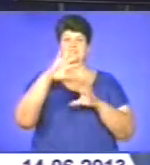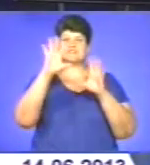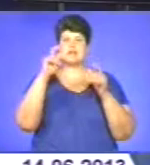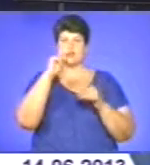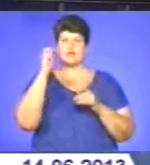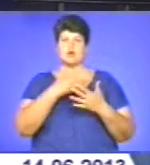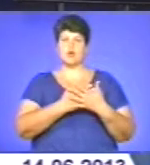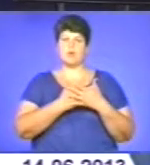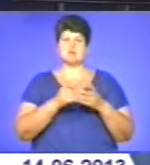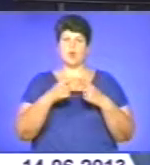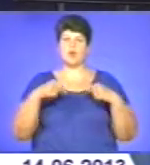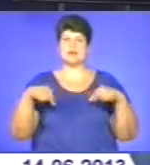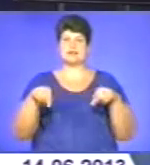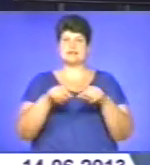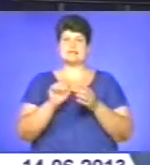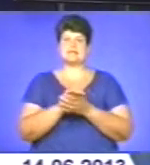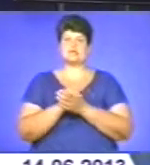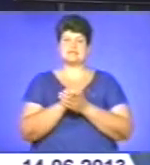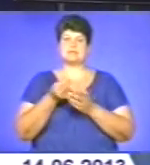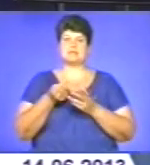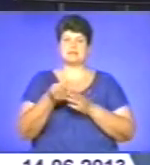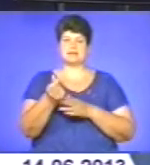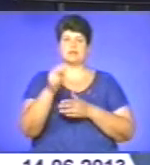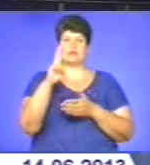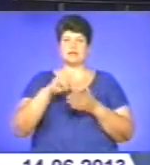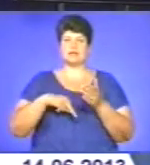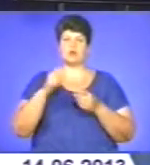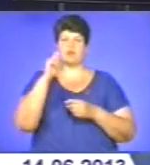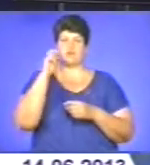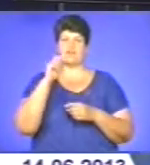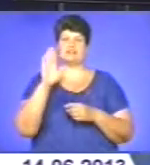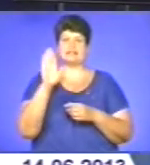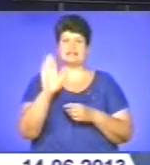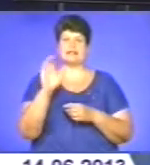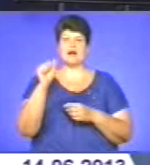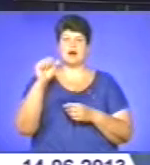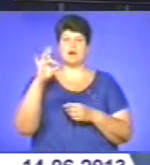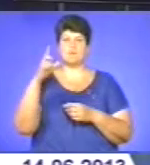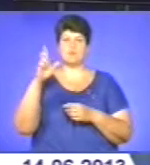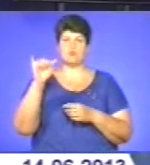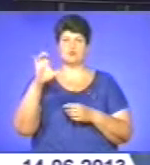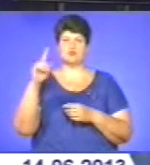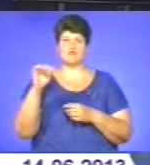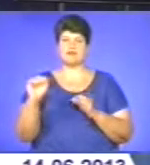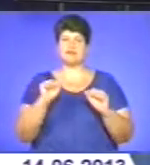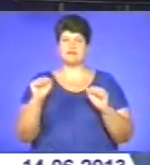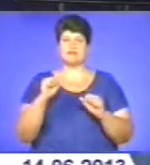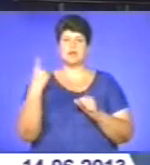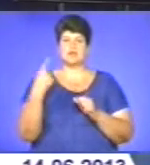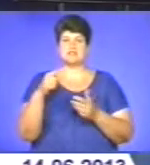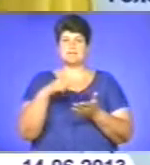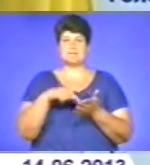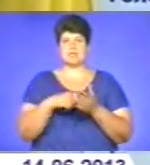громадської організації Асоціація Платників Податків України Валентина Арбузова, керівники області та міста Тернополя.